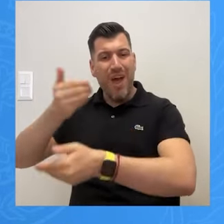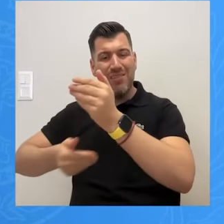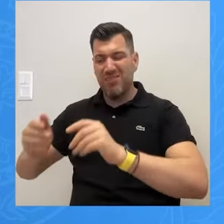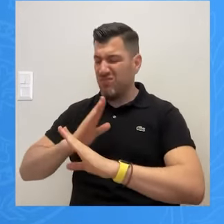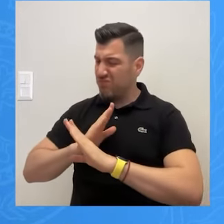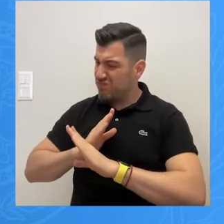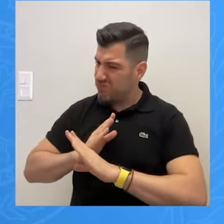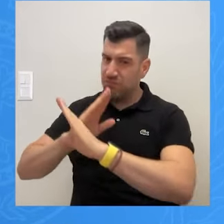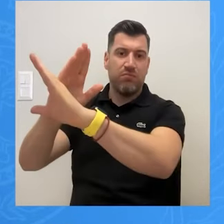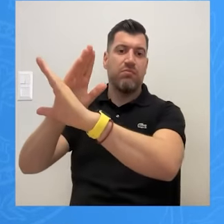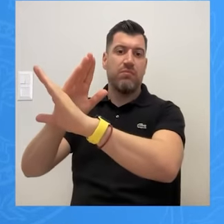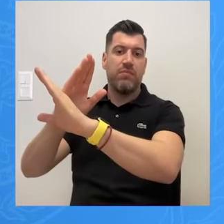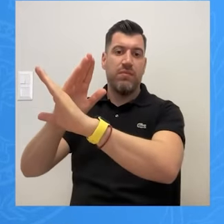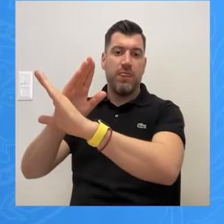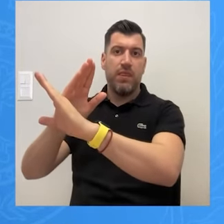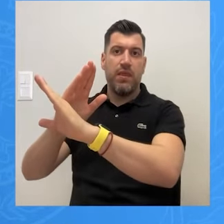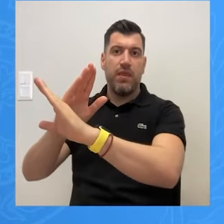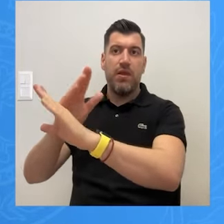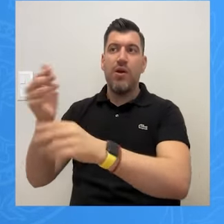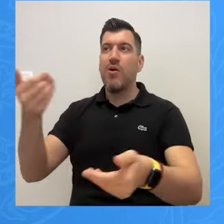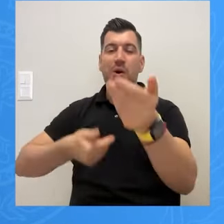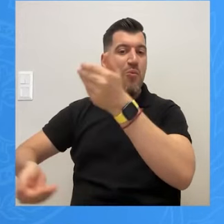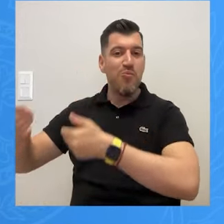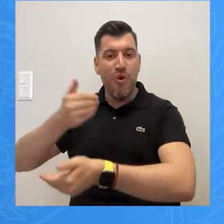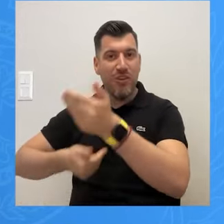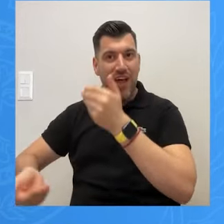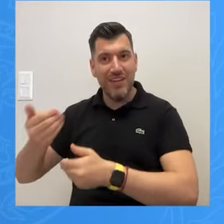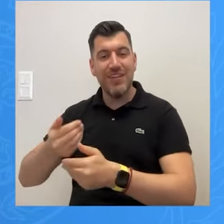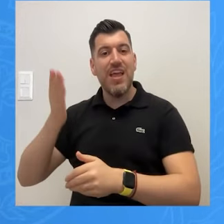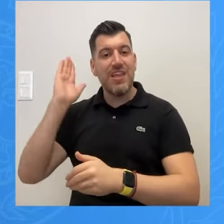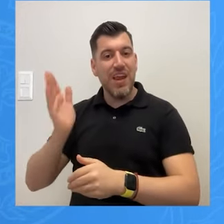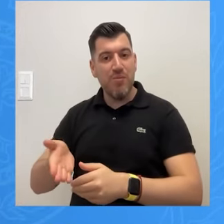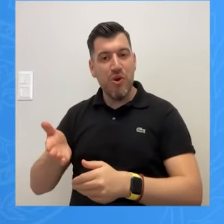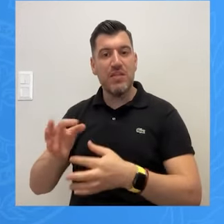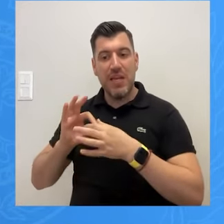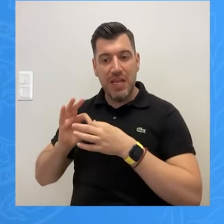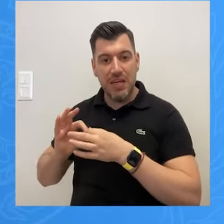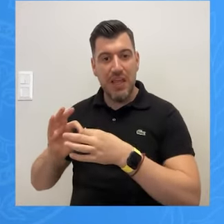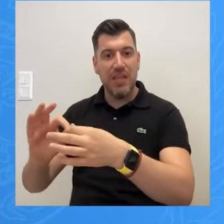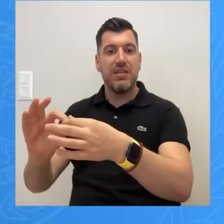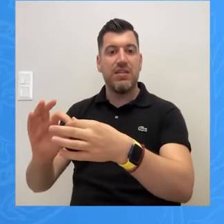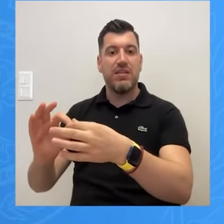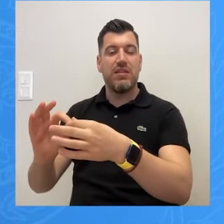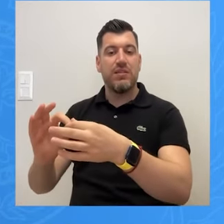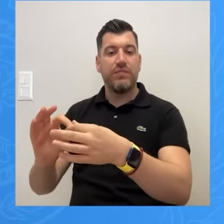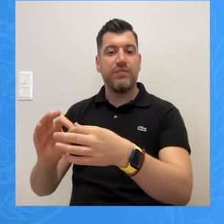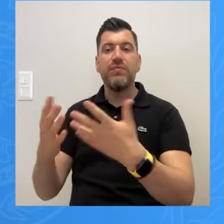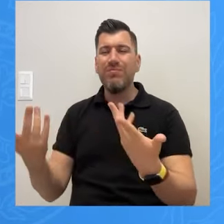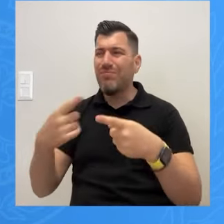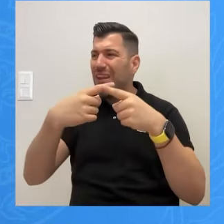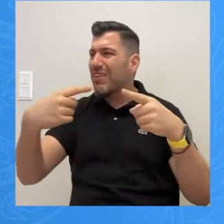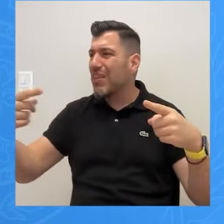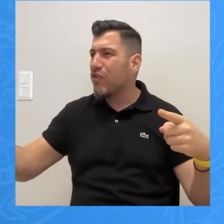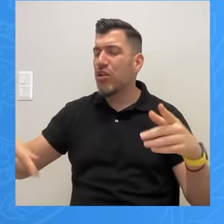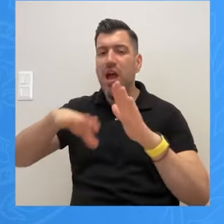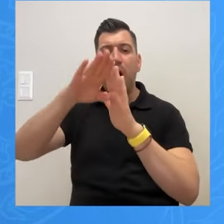μόνο αντίθεση αλλά είναι και προτάσεις για να μπορέσει να συνεχίσει αυτή η πολυχρωμία προγραμμάτων